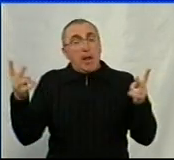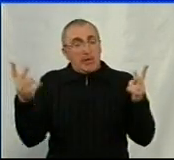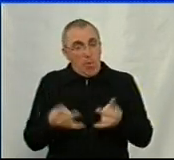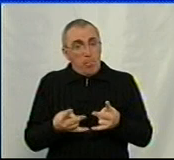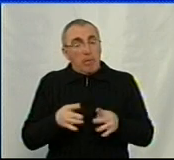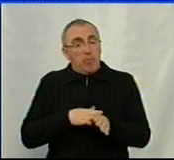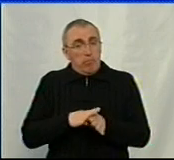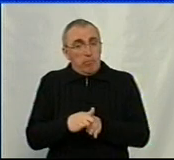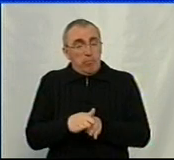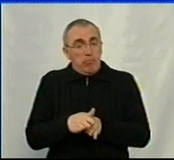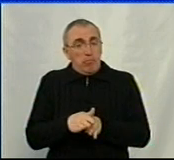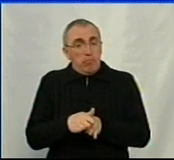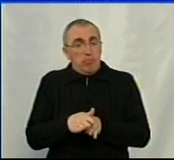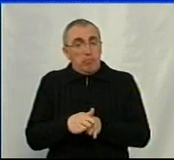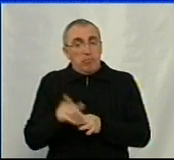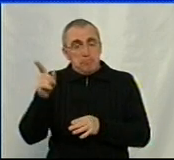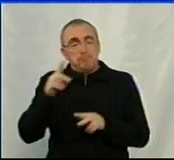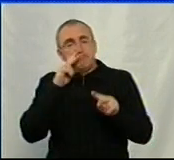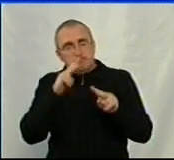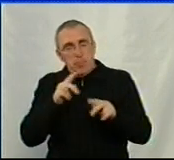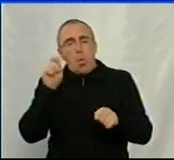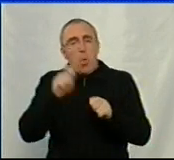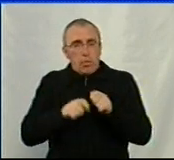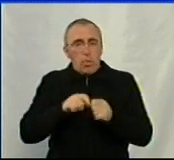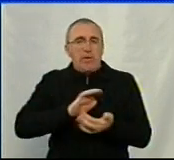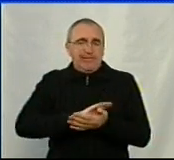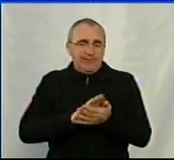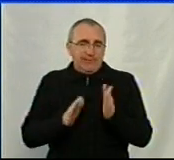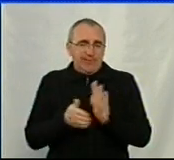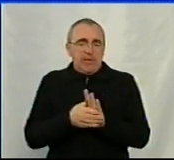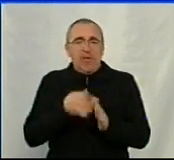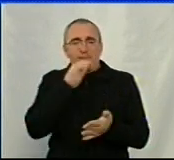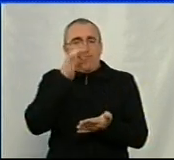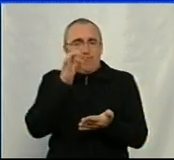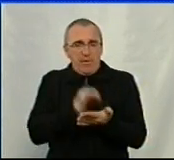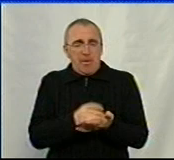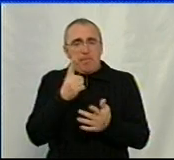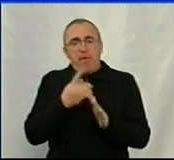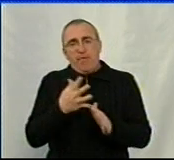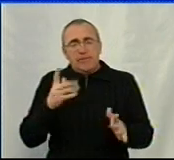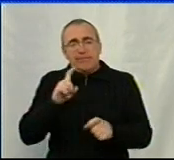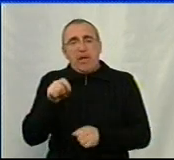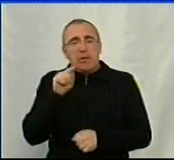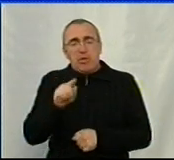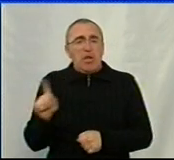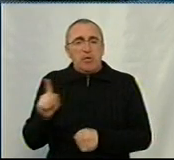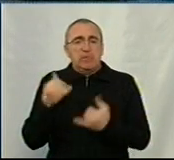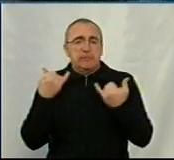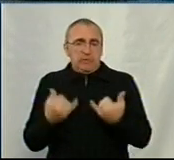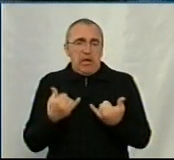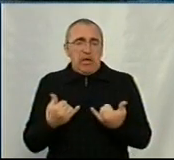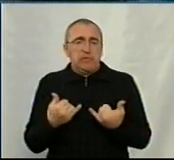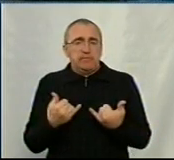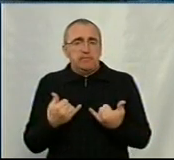яка якраз тримає руку на пульсі і контролює ситуацію, і несе відповідальність, в першу чергу, за те, що зараз